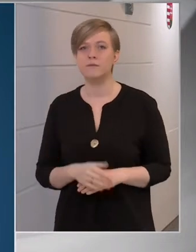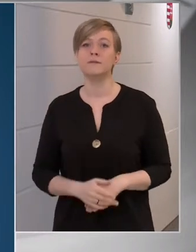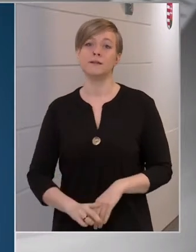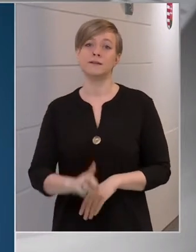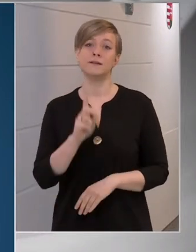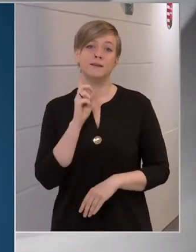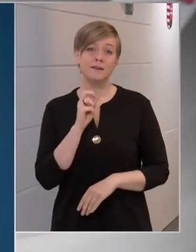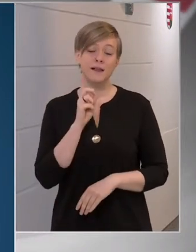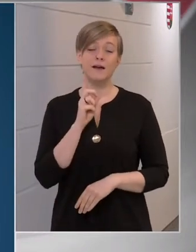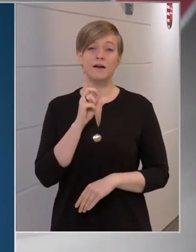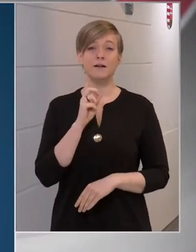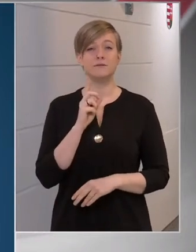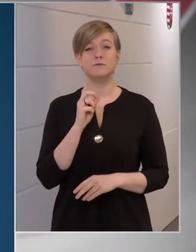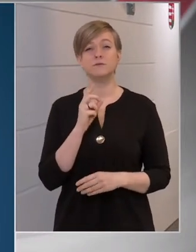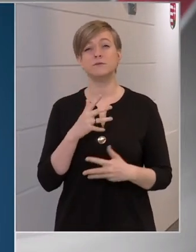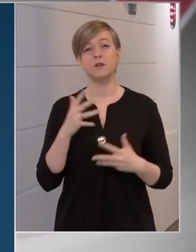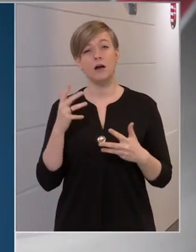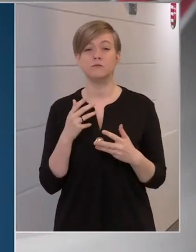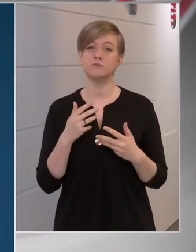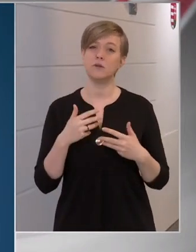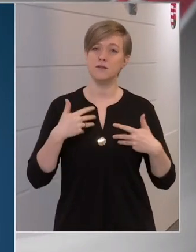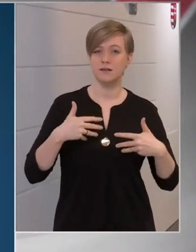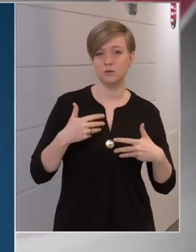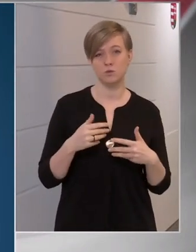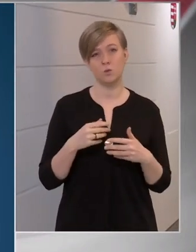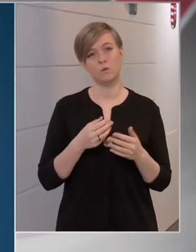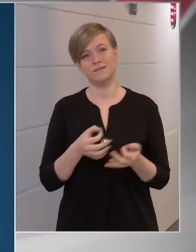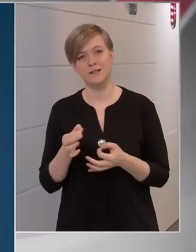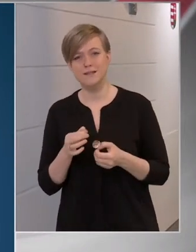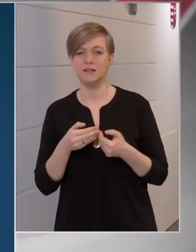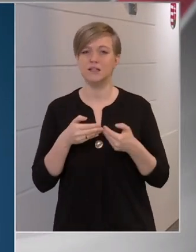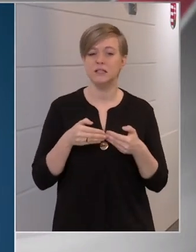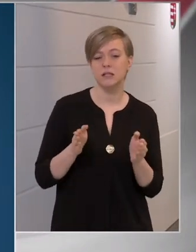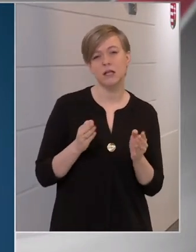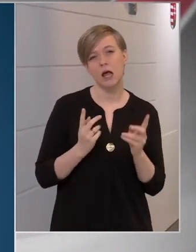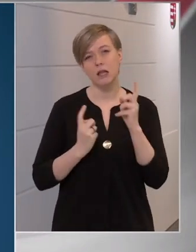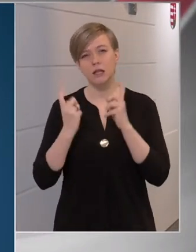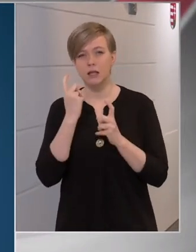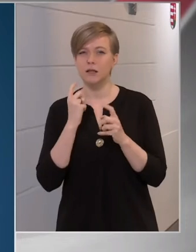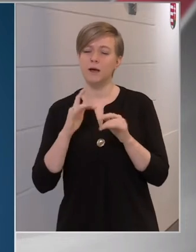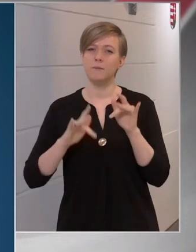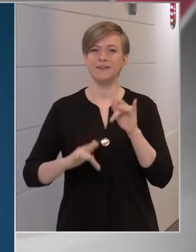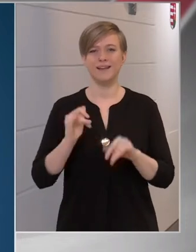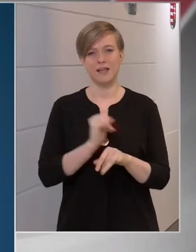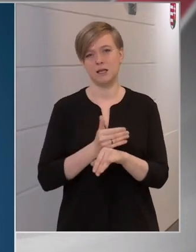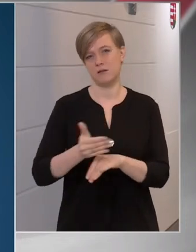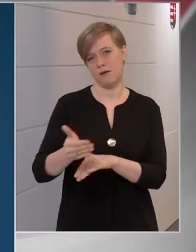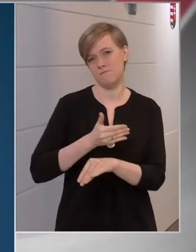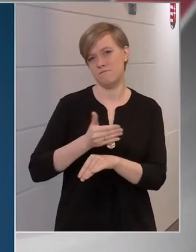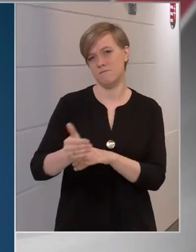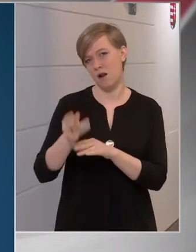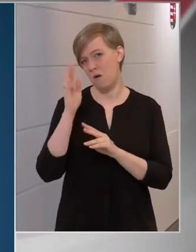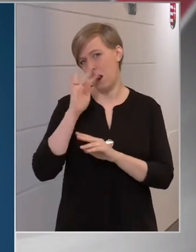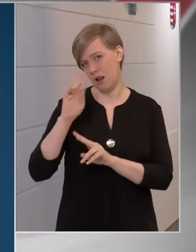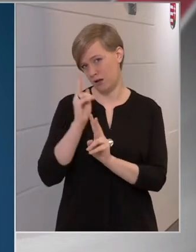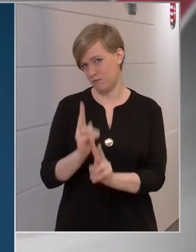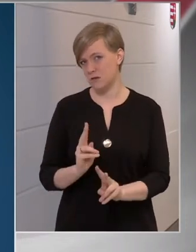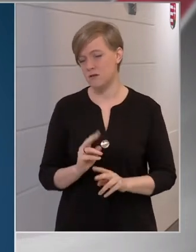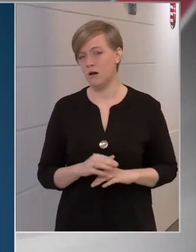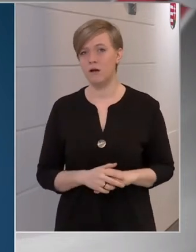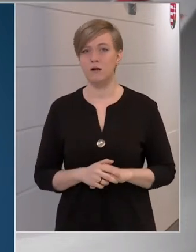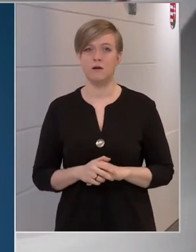jelentős, enyhítő intézkedések, nyitás, az szerintem néhány héten belül elképzelhető.